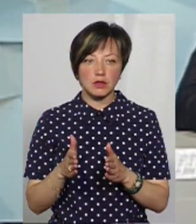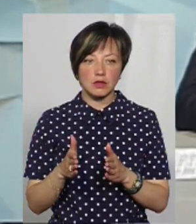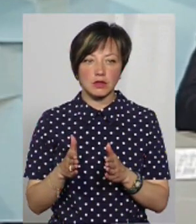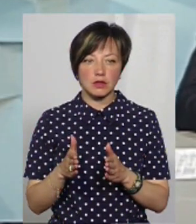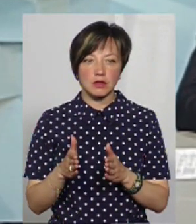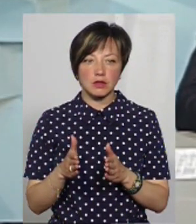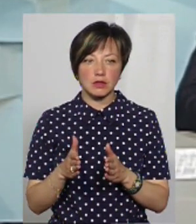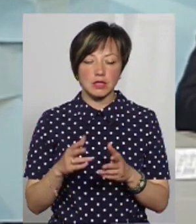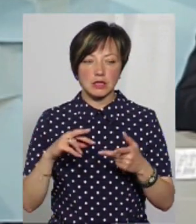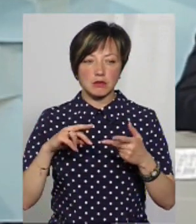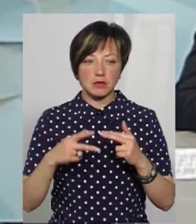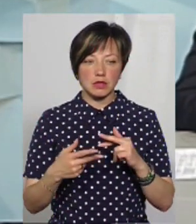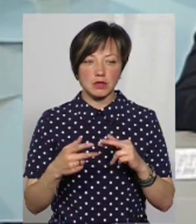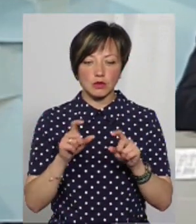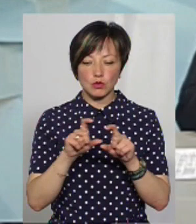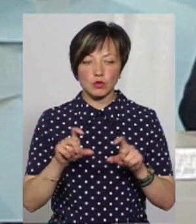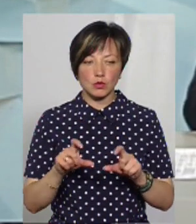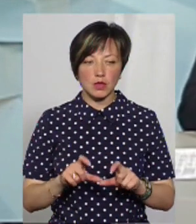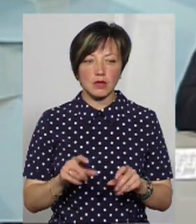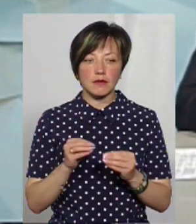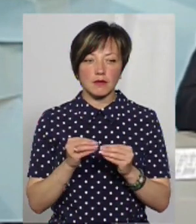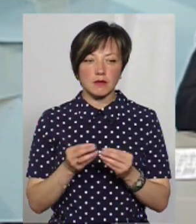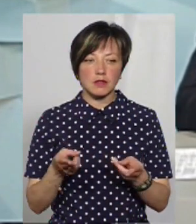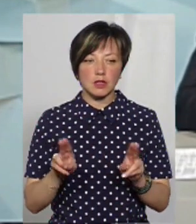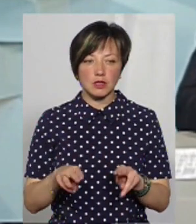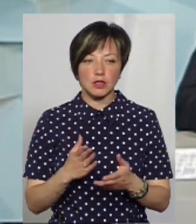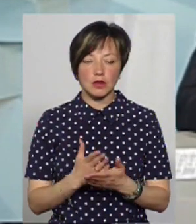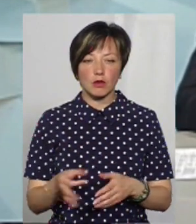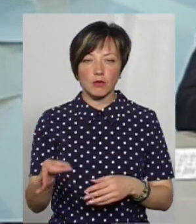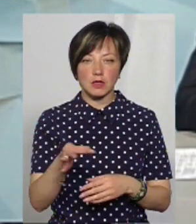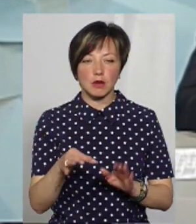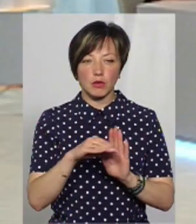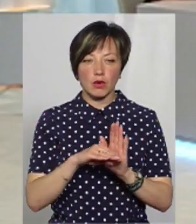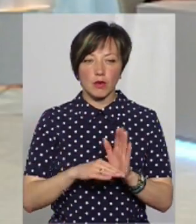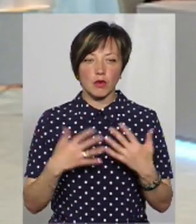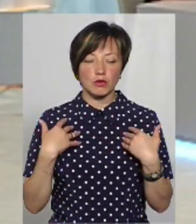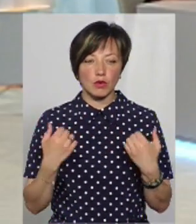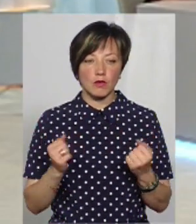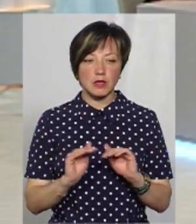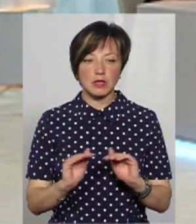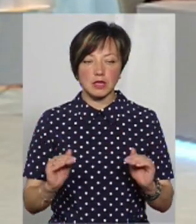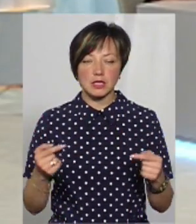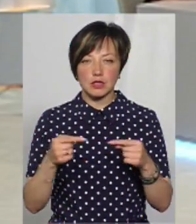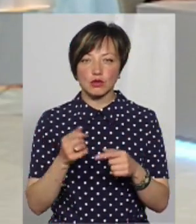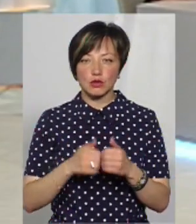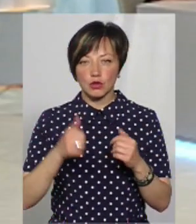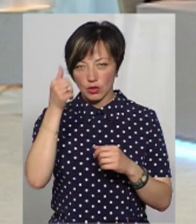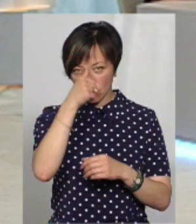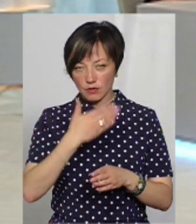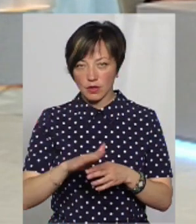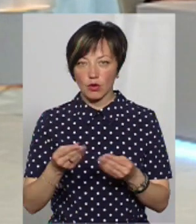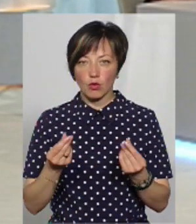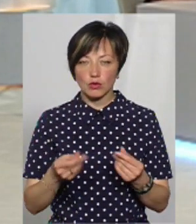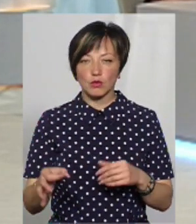змінилася структури. Структура залишилась, структура працює. Є обласна програма оздоровлення дітей, згідно якої щорічно